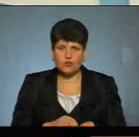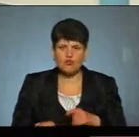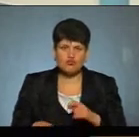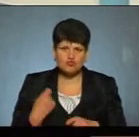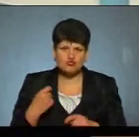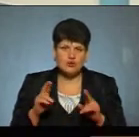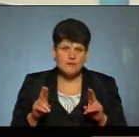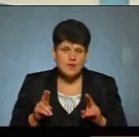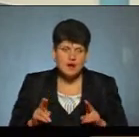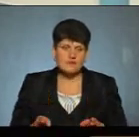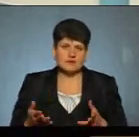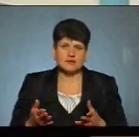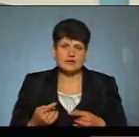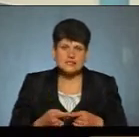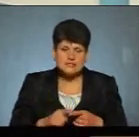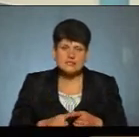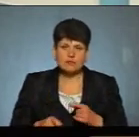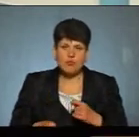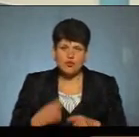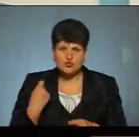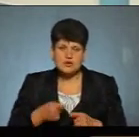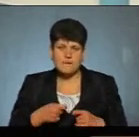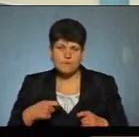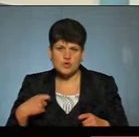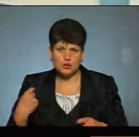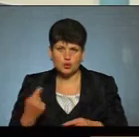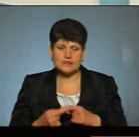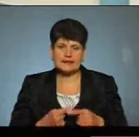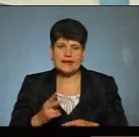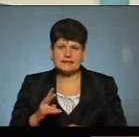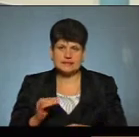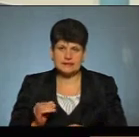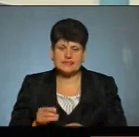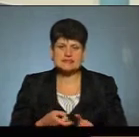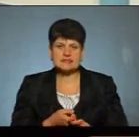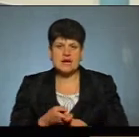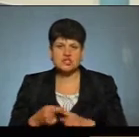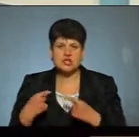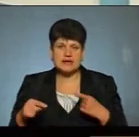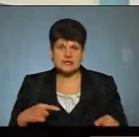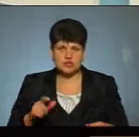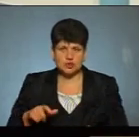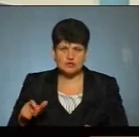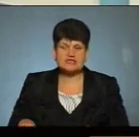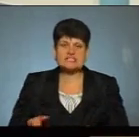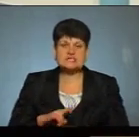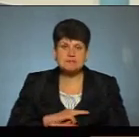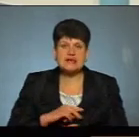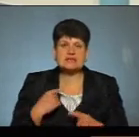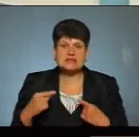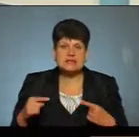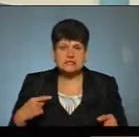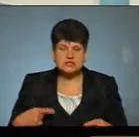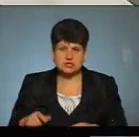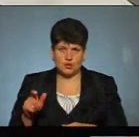ці порушення б за собою потягнули наслідки, тобто зараження інших осіб, смерт інших осіб,